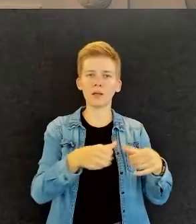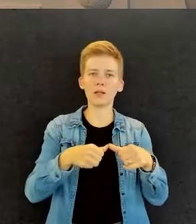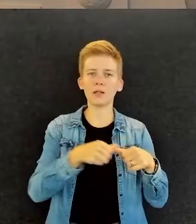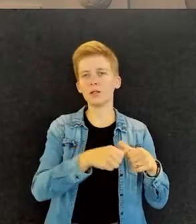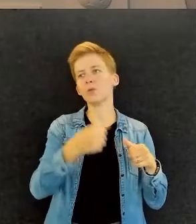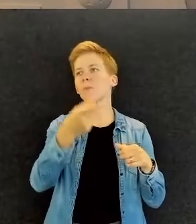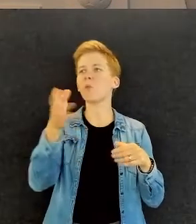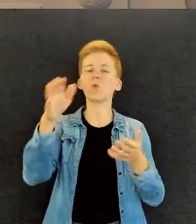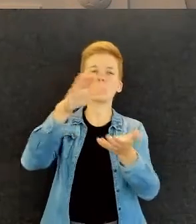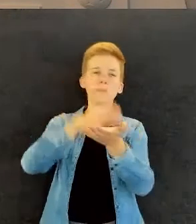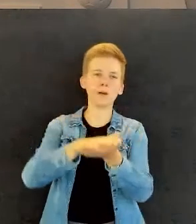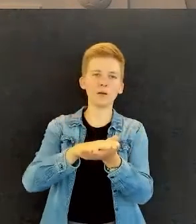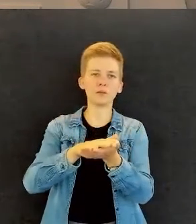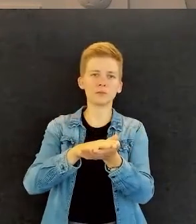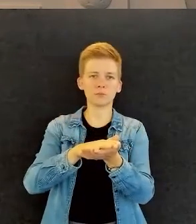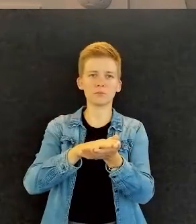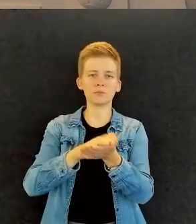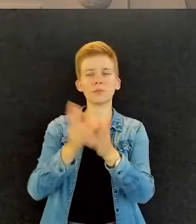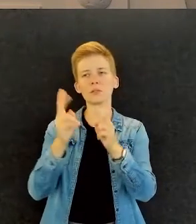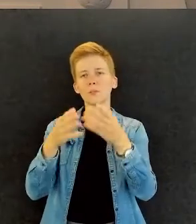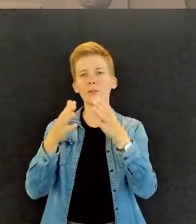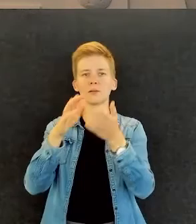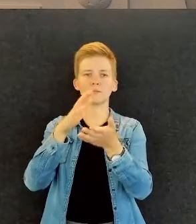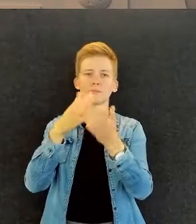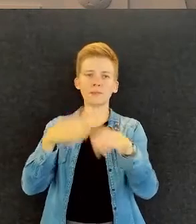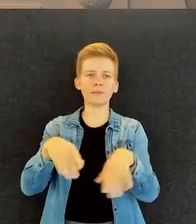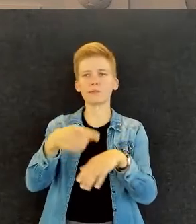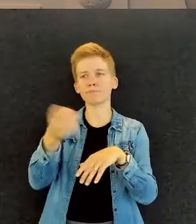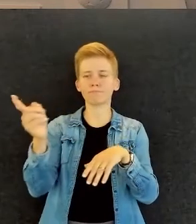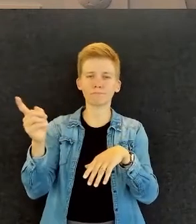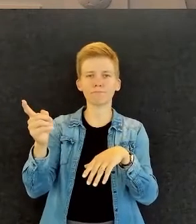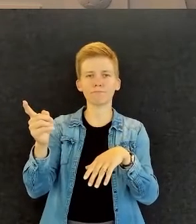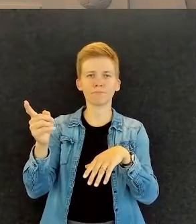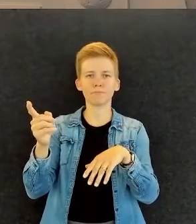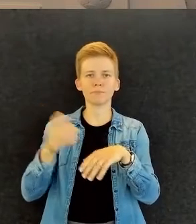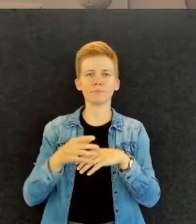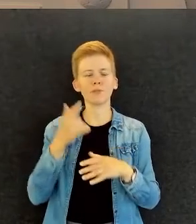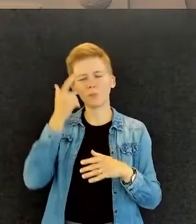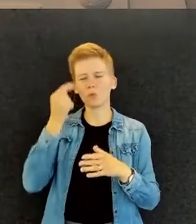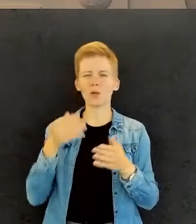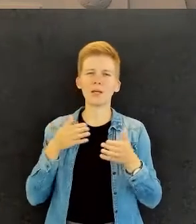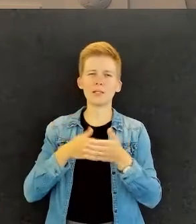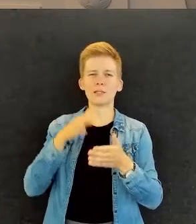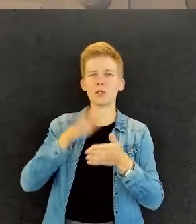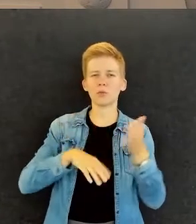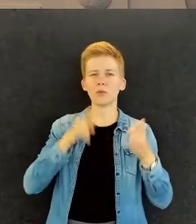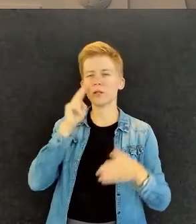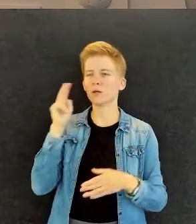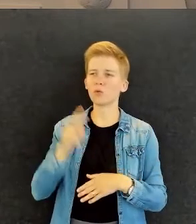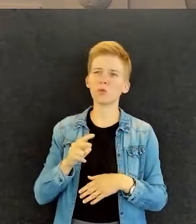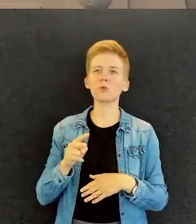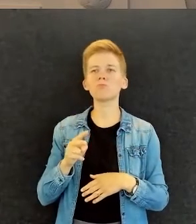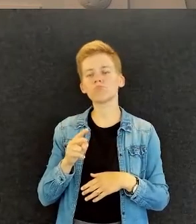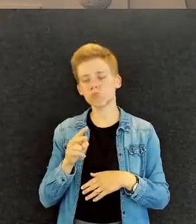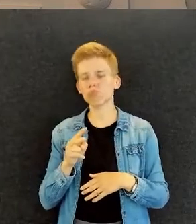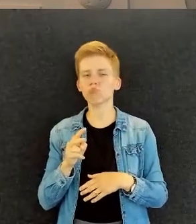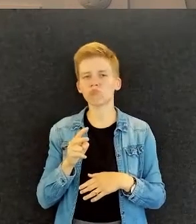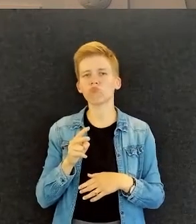asia siellä. Uskoisin, että esteettömyys tältä osin on